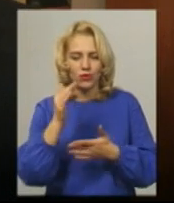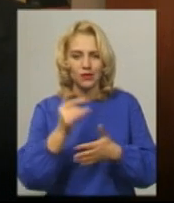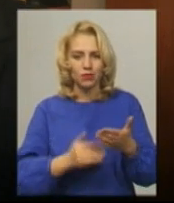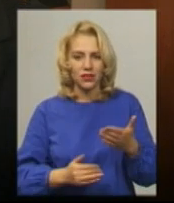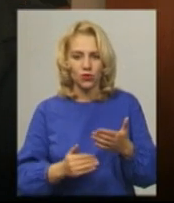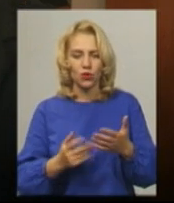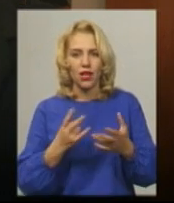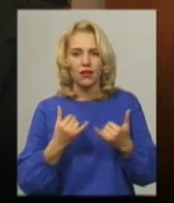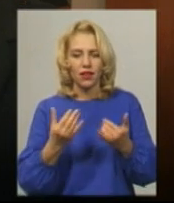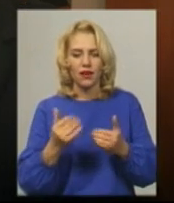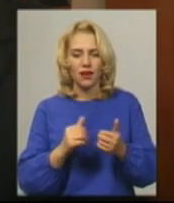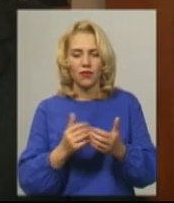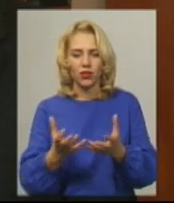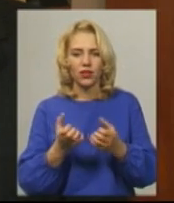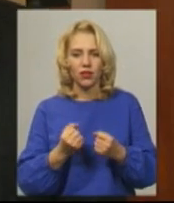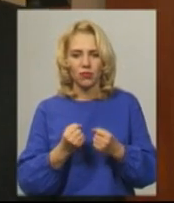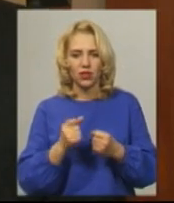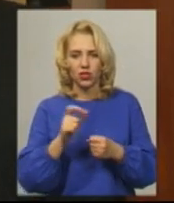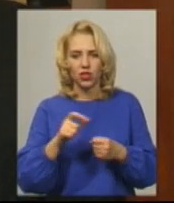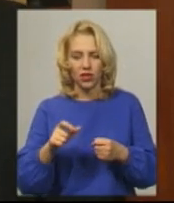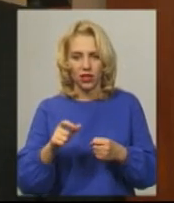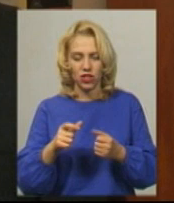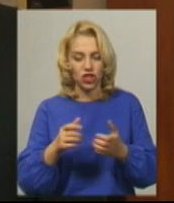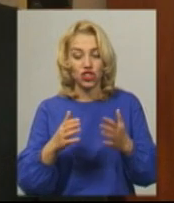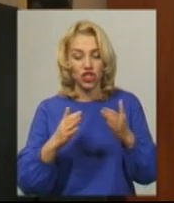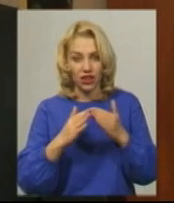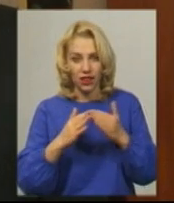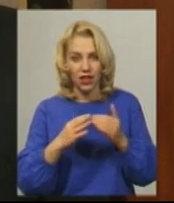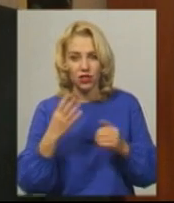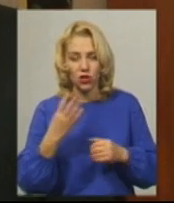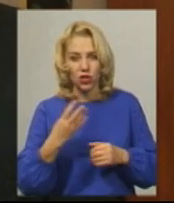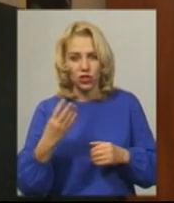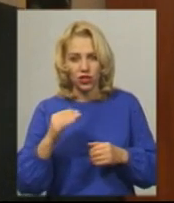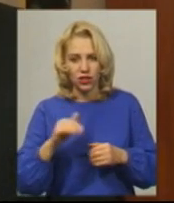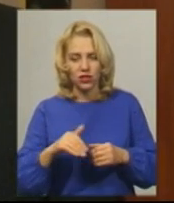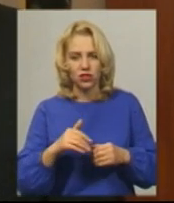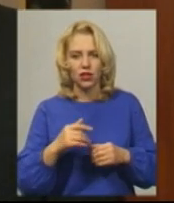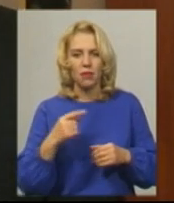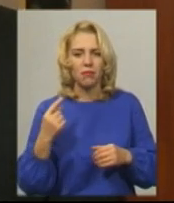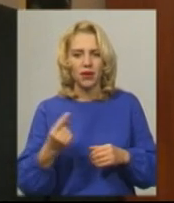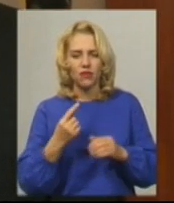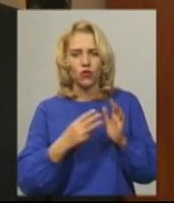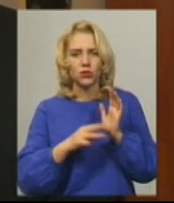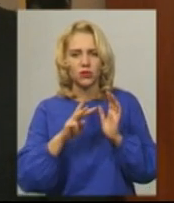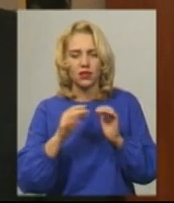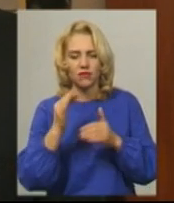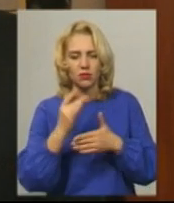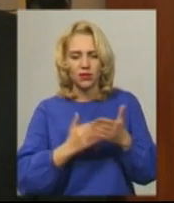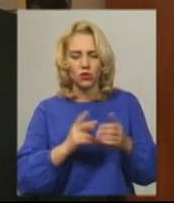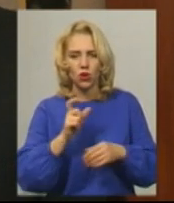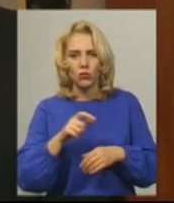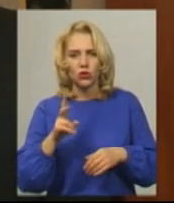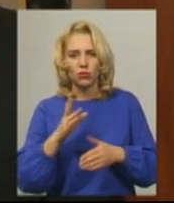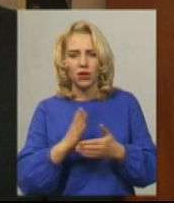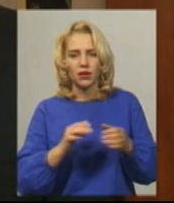перебувають більше 4 тисяч громадян. Перші на отримання з 1983 року. І в списку громадян, які